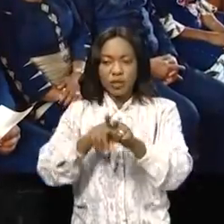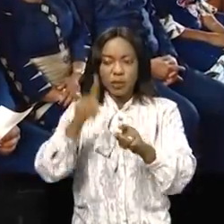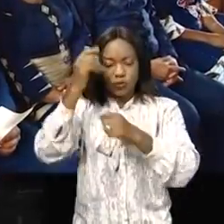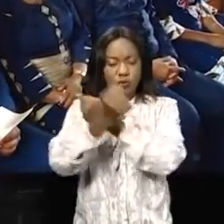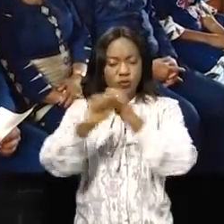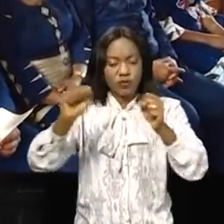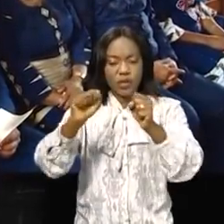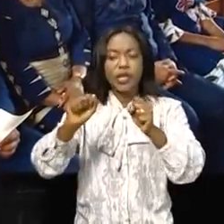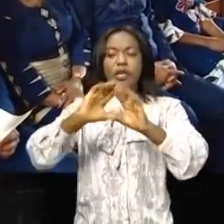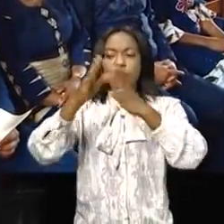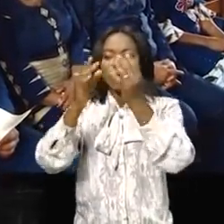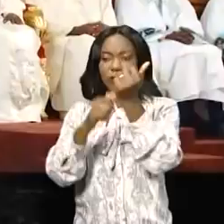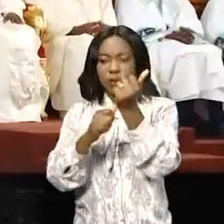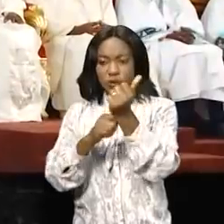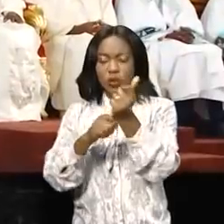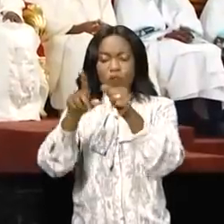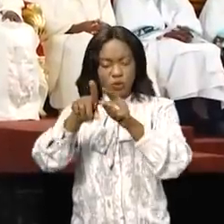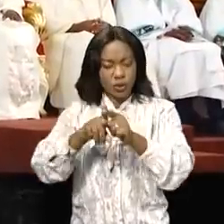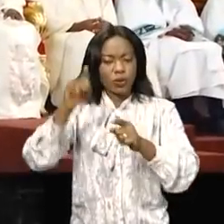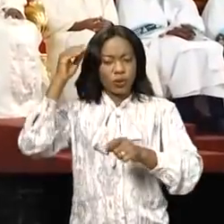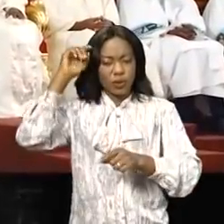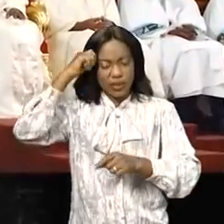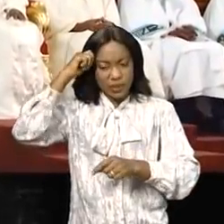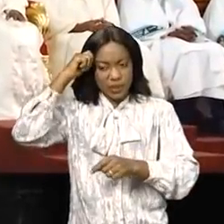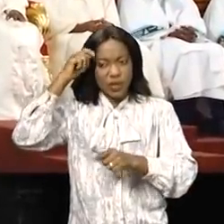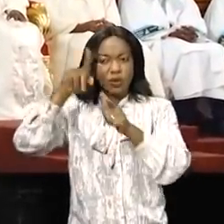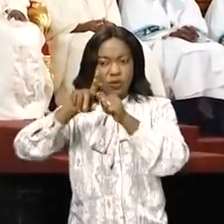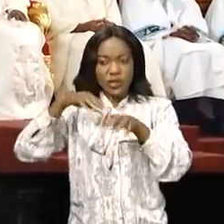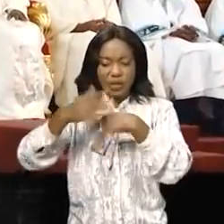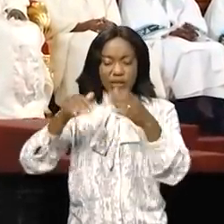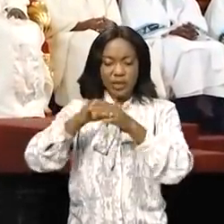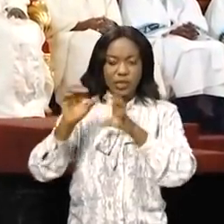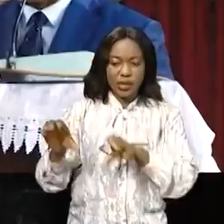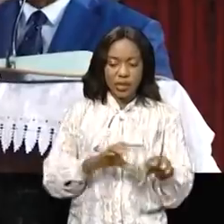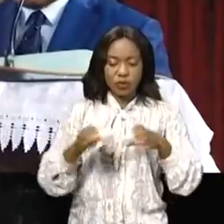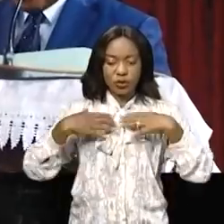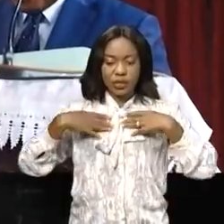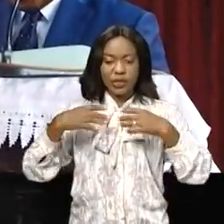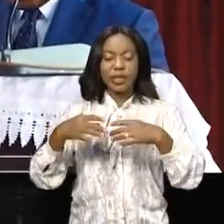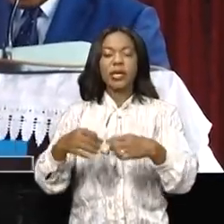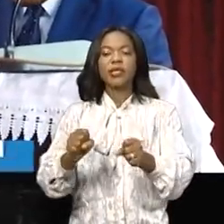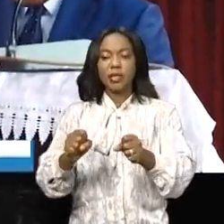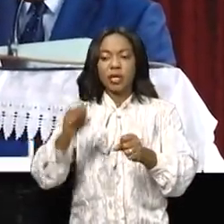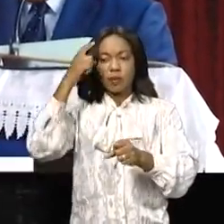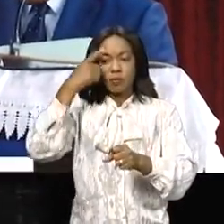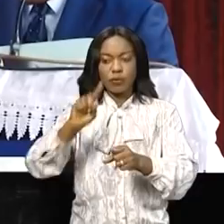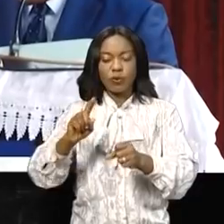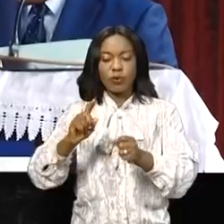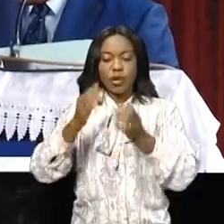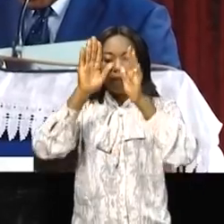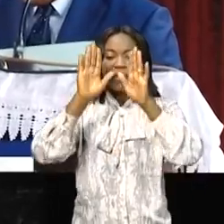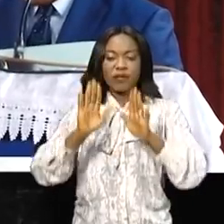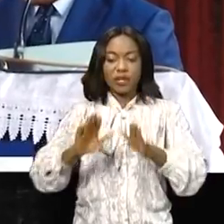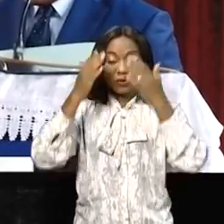il n'y a pas meilleure mémoire que celle qui s'est faite dans l'action de grâce pour les merveilles